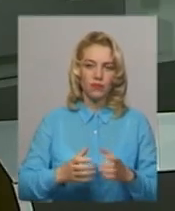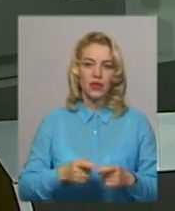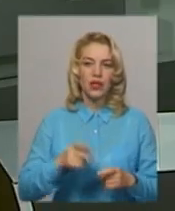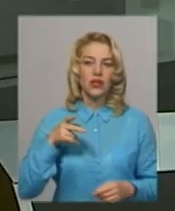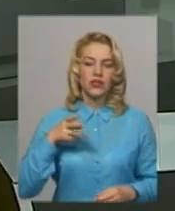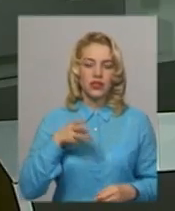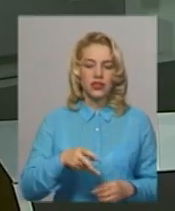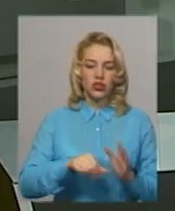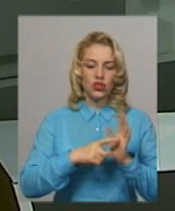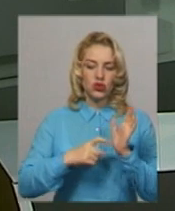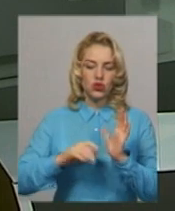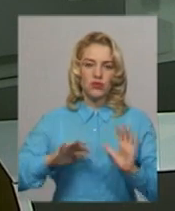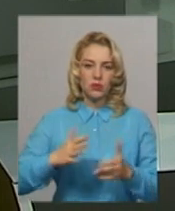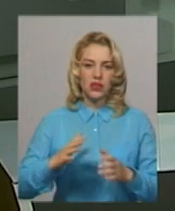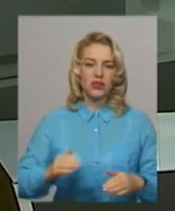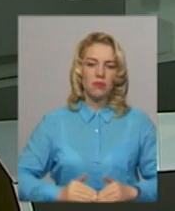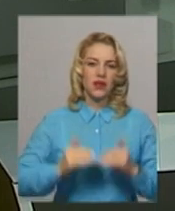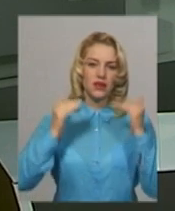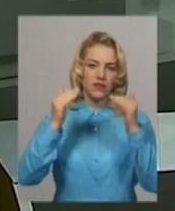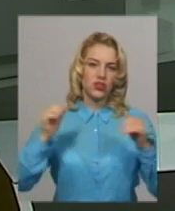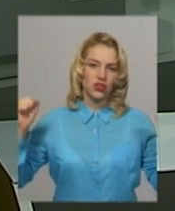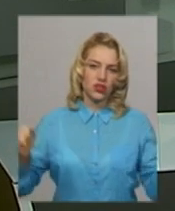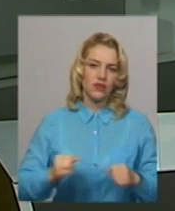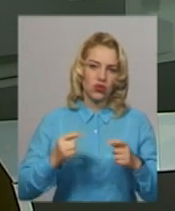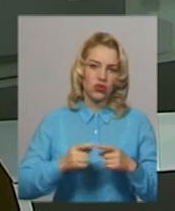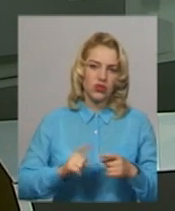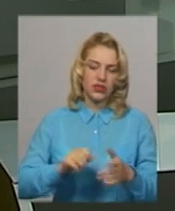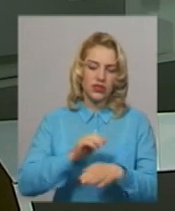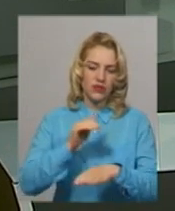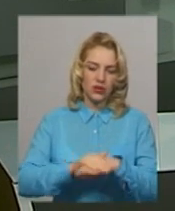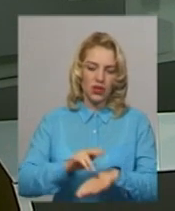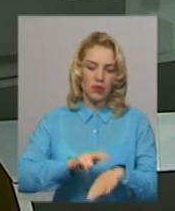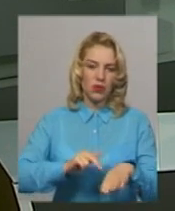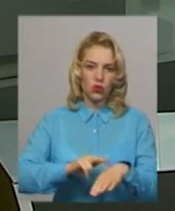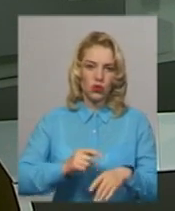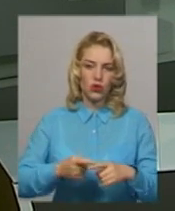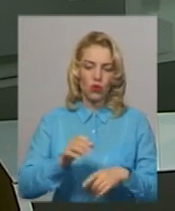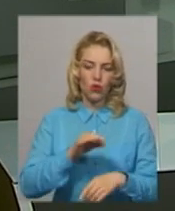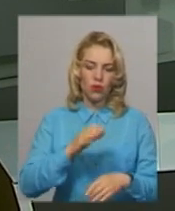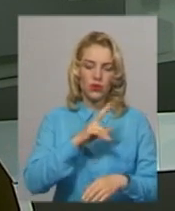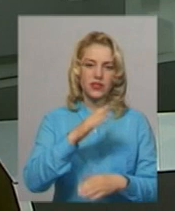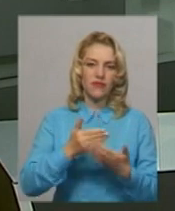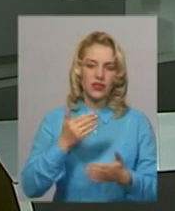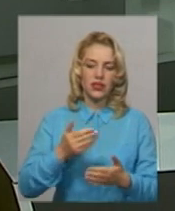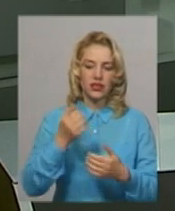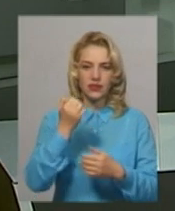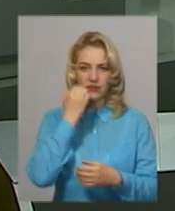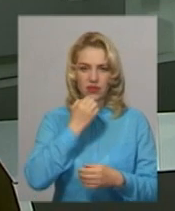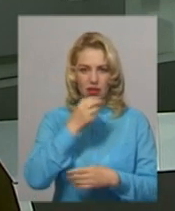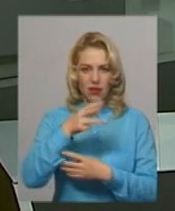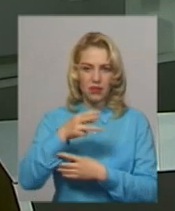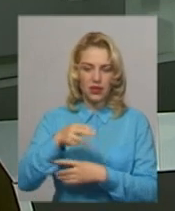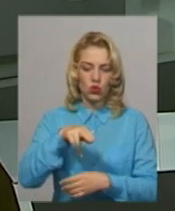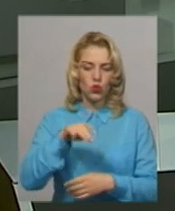3600 випадків перевищень швидкості зафіксували патрульні області від початку року за допомогою пристрою трукам. Про це розповіла